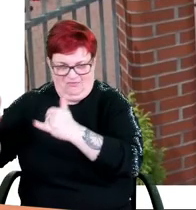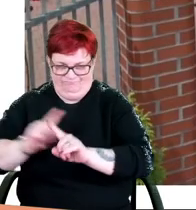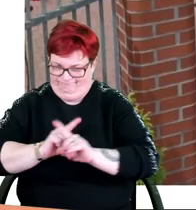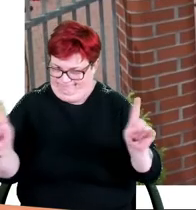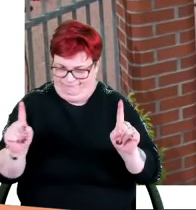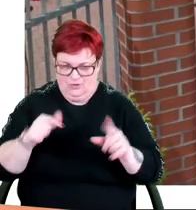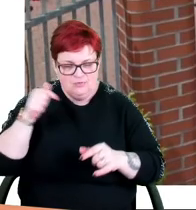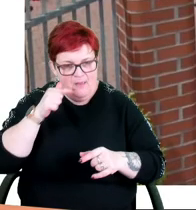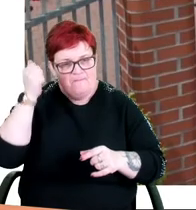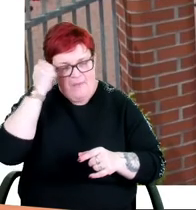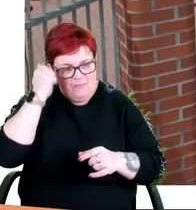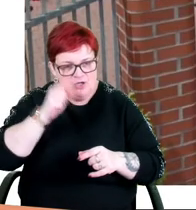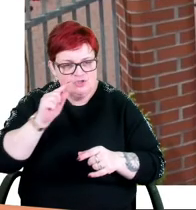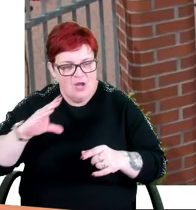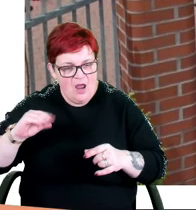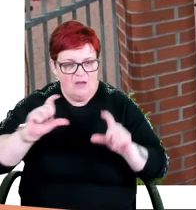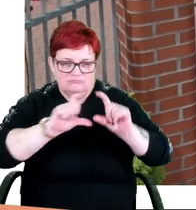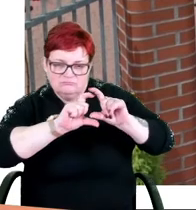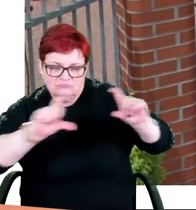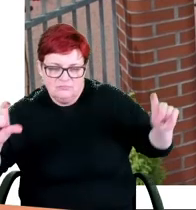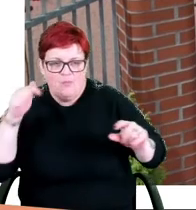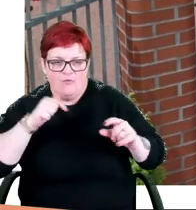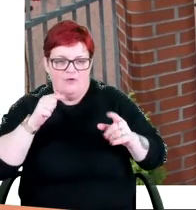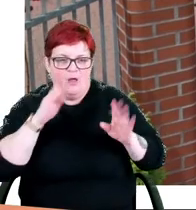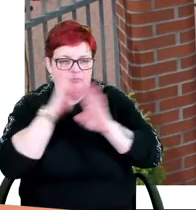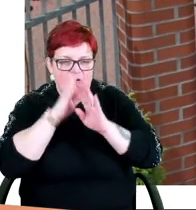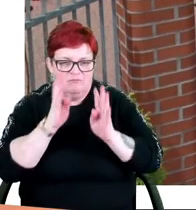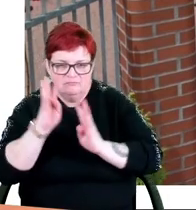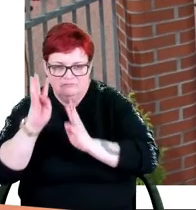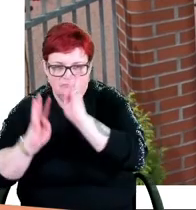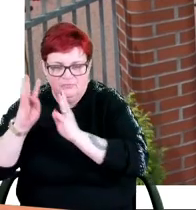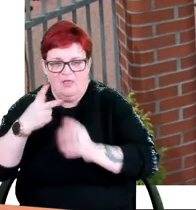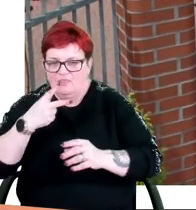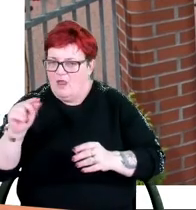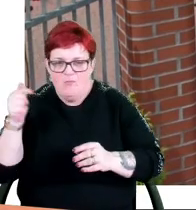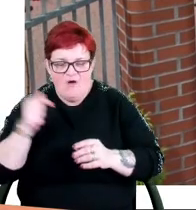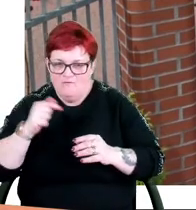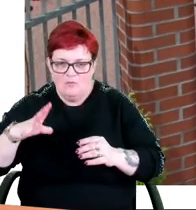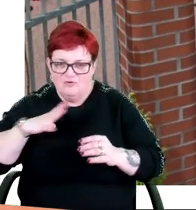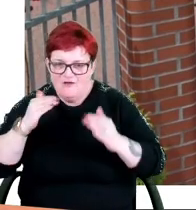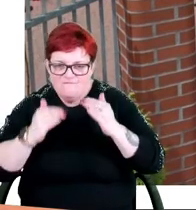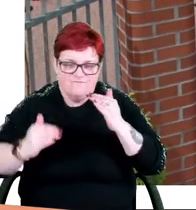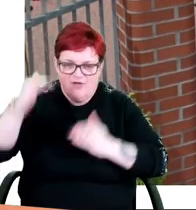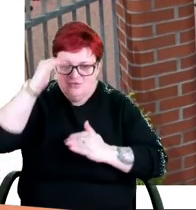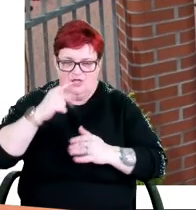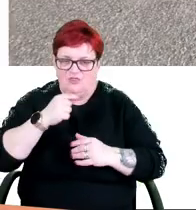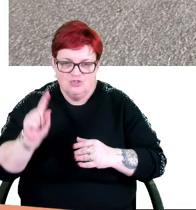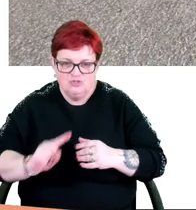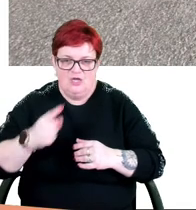pamiętać, że ogrodzenia powinny być ażurowe i nie powinny być wyższe niż 1,60